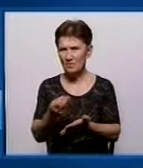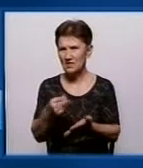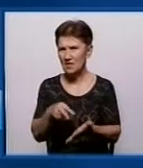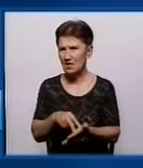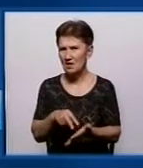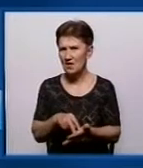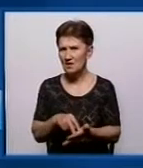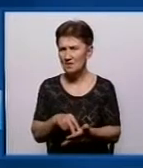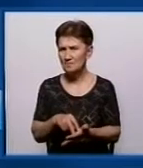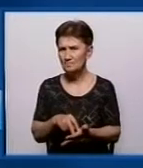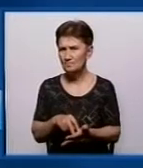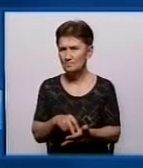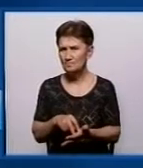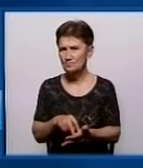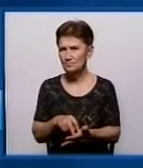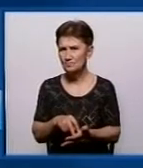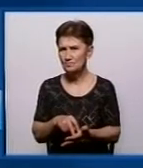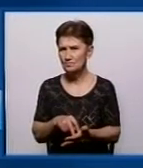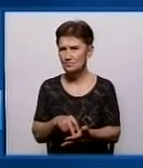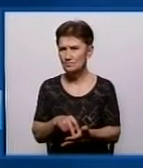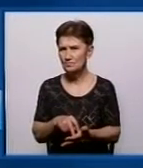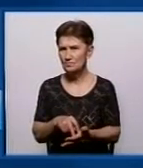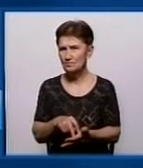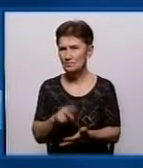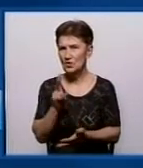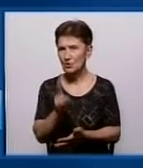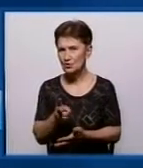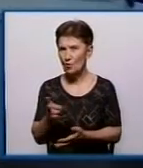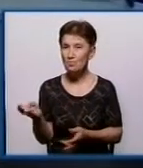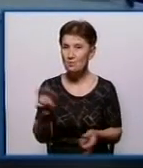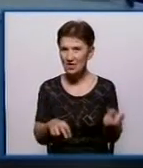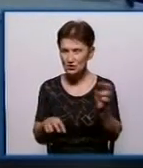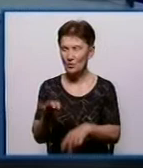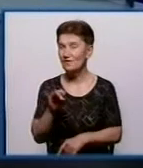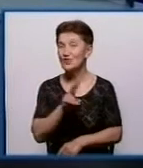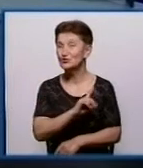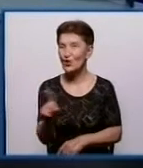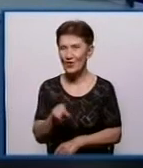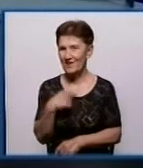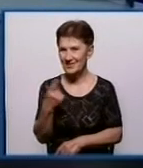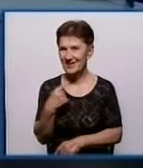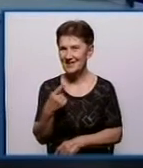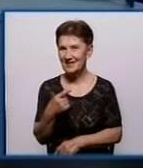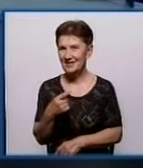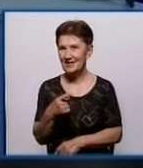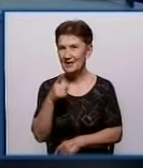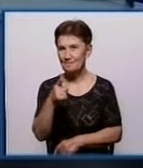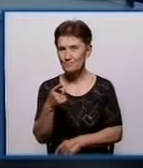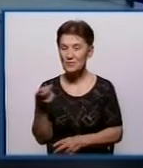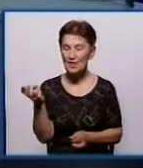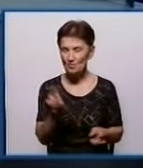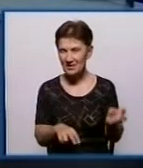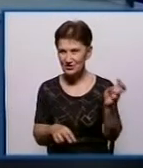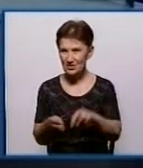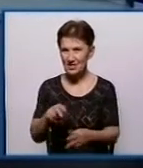подібне. А була зустріч, хто прийшов і про що говорили? Я розумію, про що говорили. Прийшла громадськість, прийшли